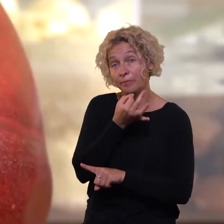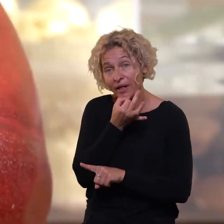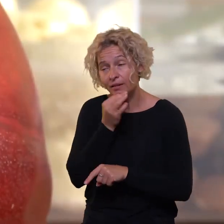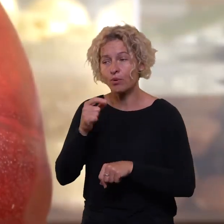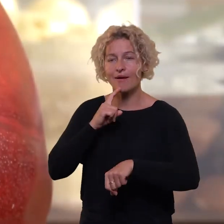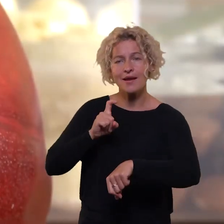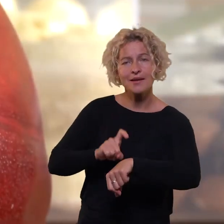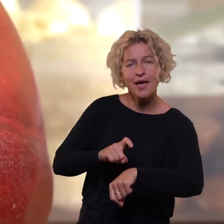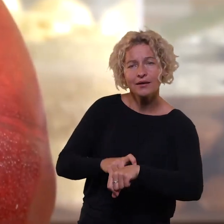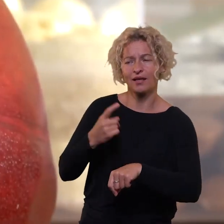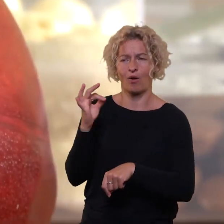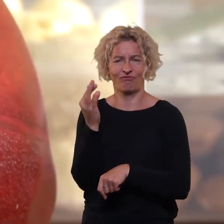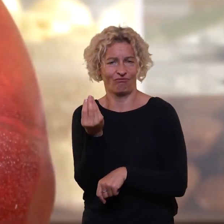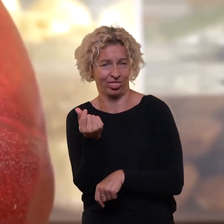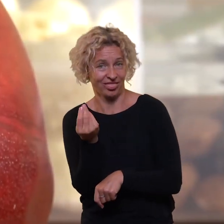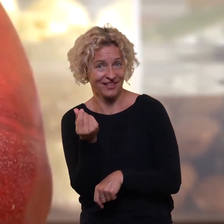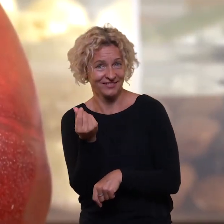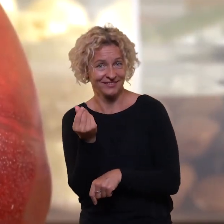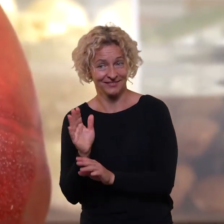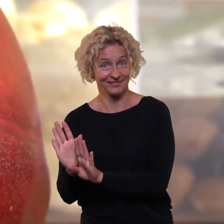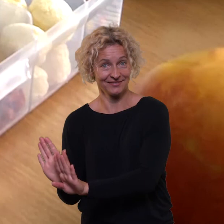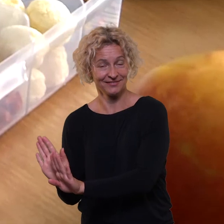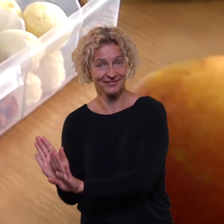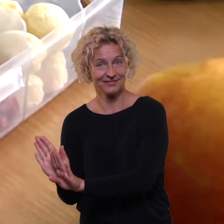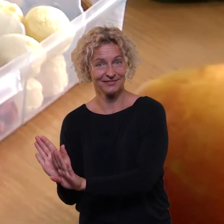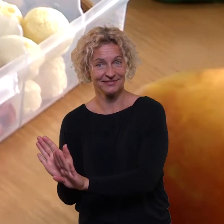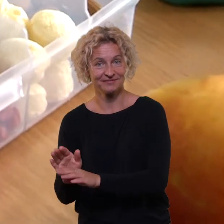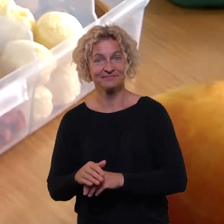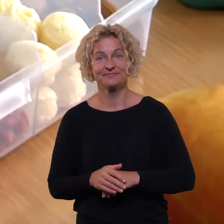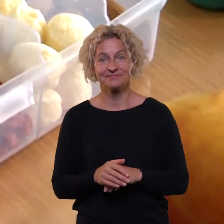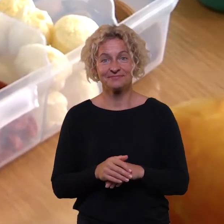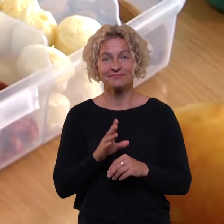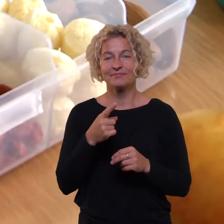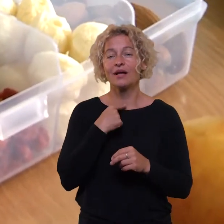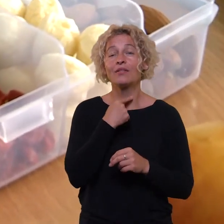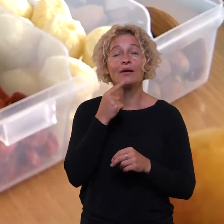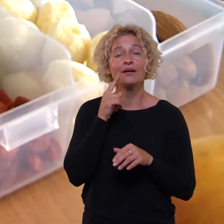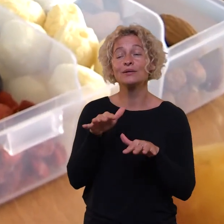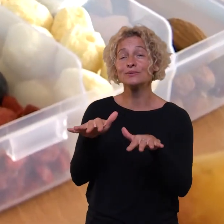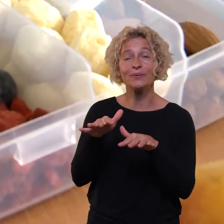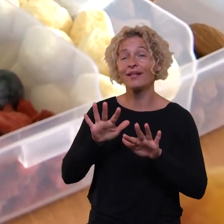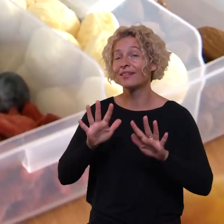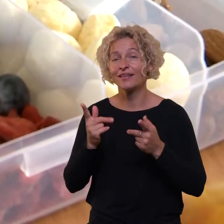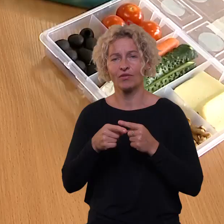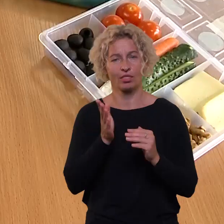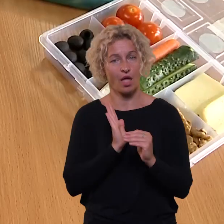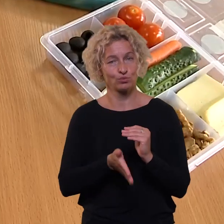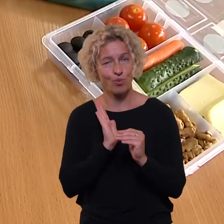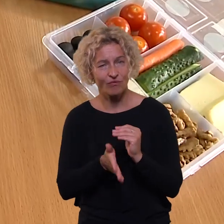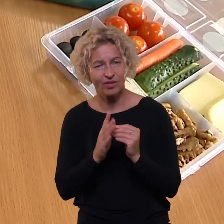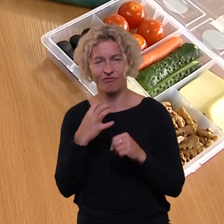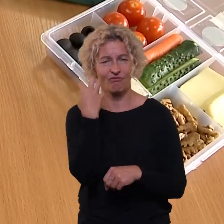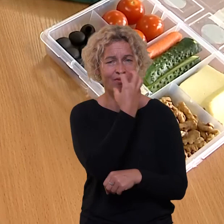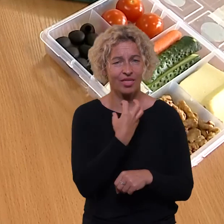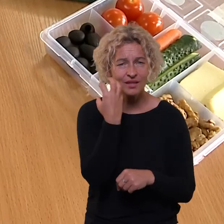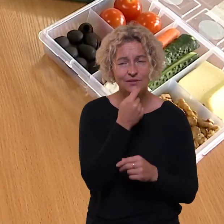maisto produktų, laiko finansinių galimybių, sezoniškumo. Tiesa, didžiąją daly vis dėl to turėtų sudaryti dar žuovės, vaisiai